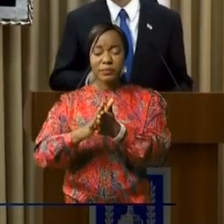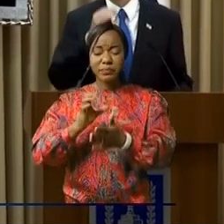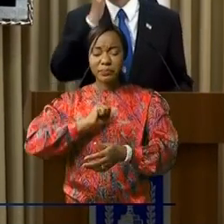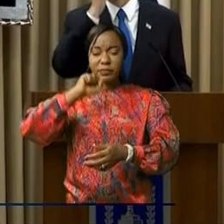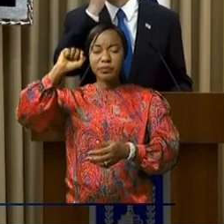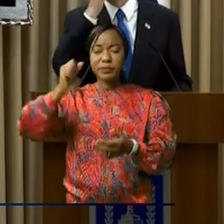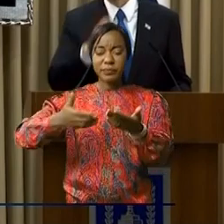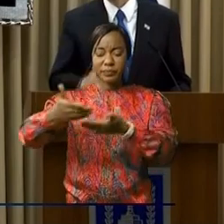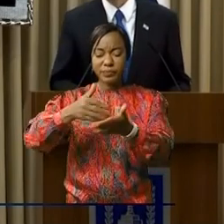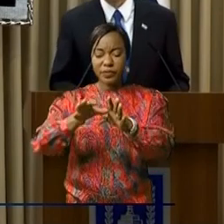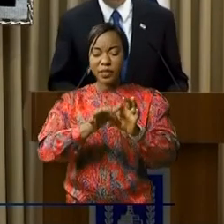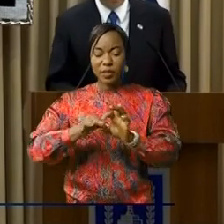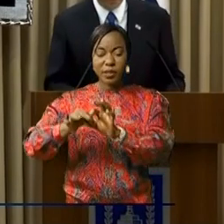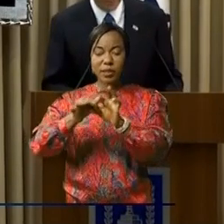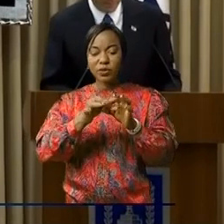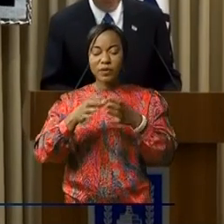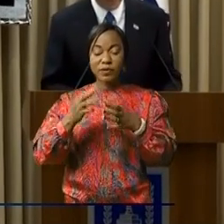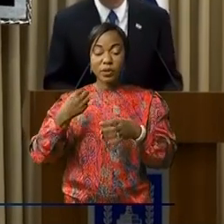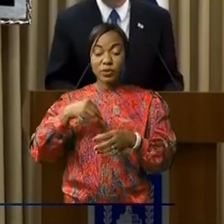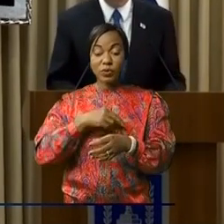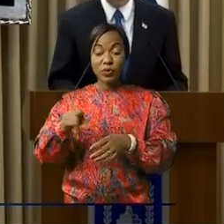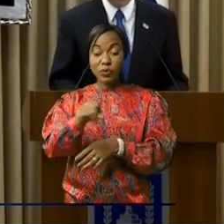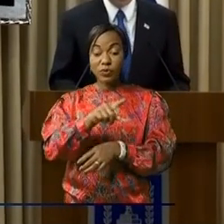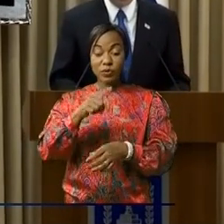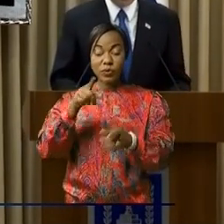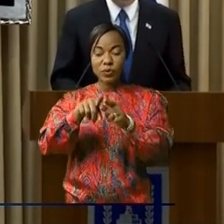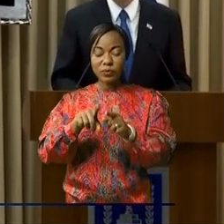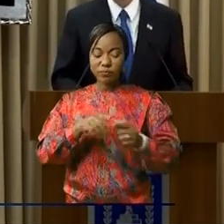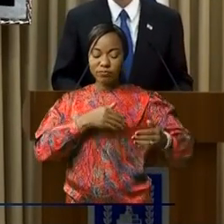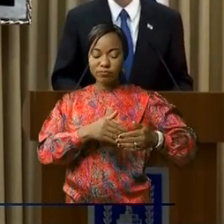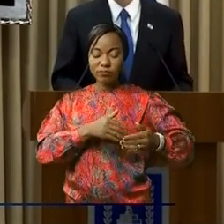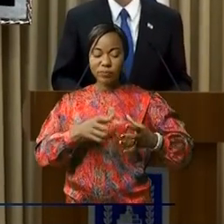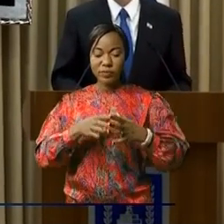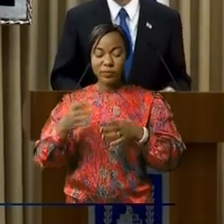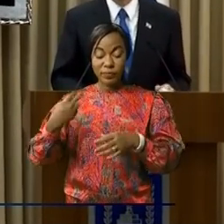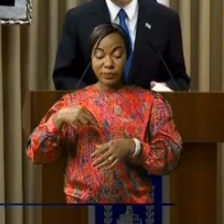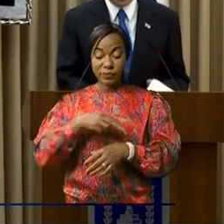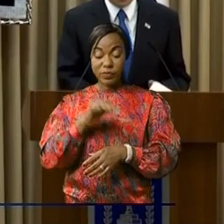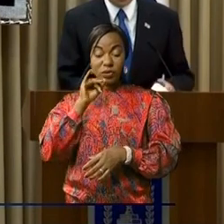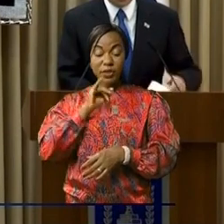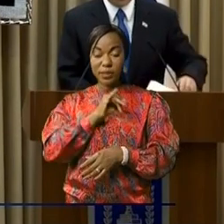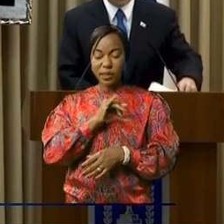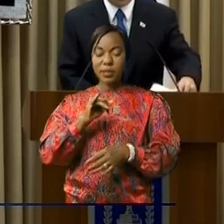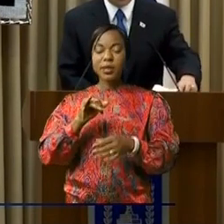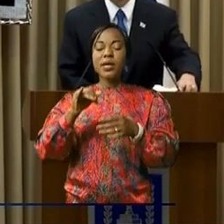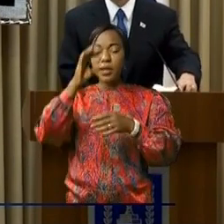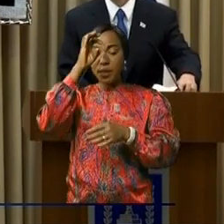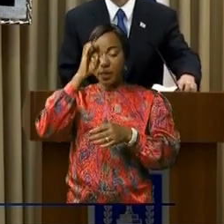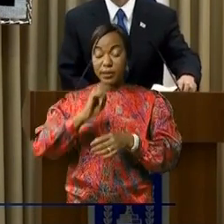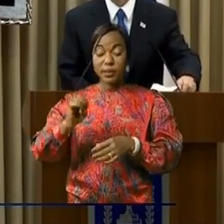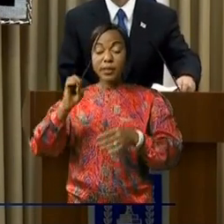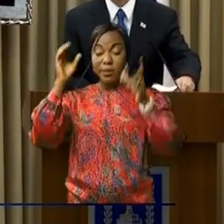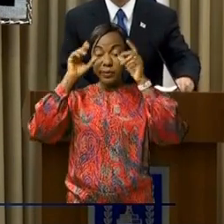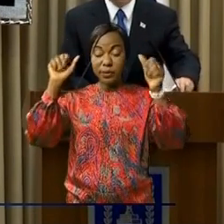la restauration de relations avec nous et vous avez été à nos côtés. Monsieur le Président, j'ai été très heureux